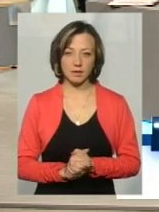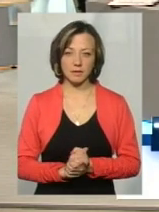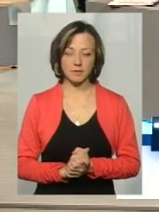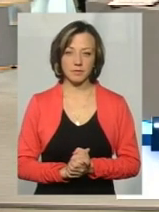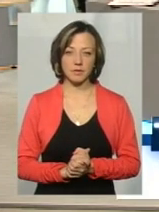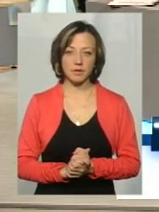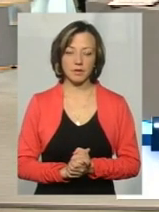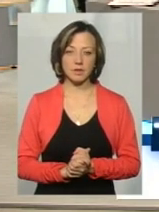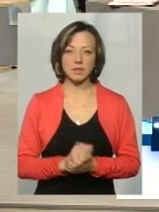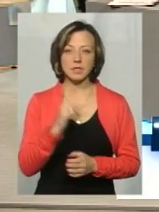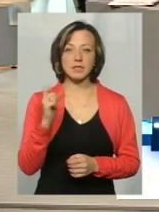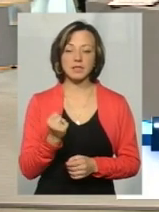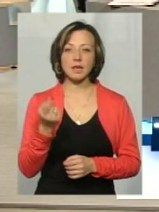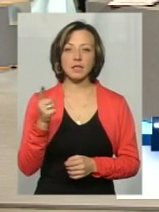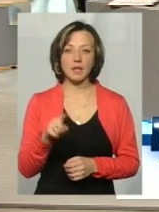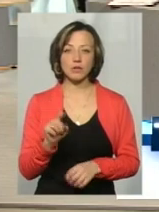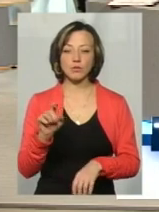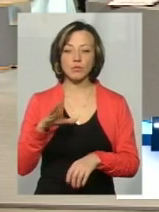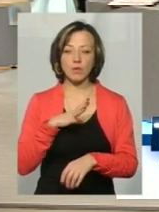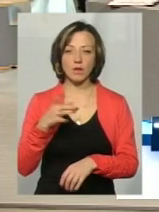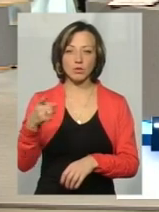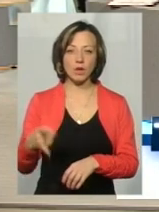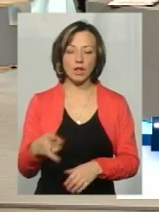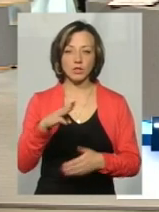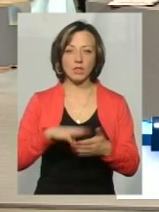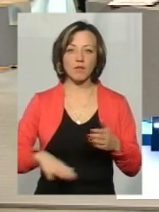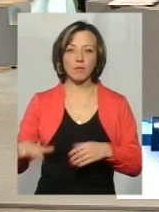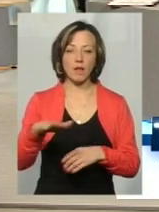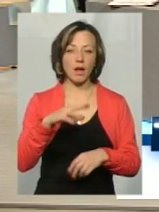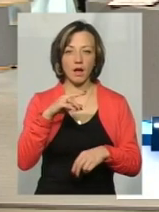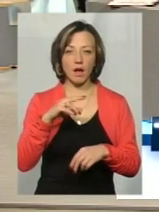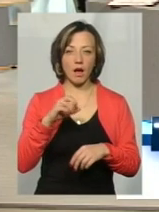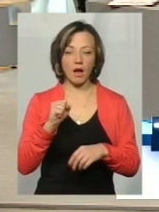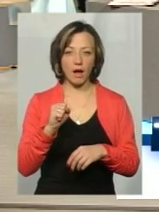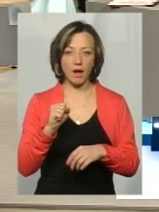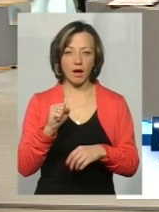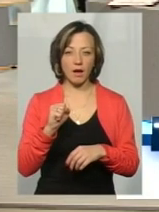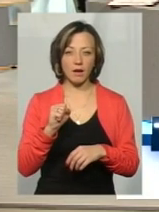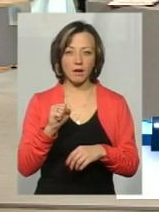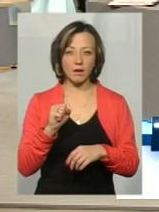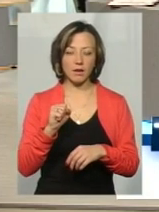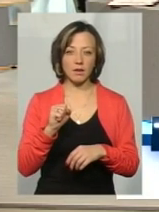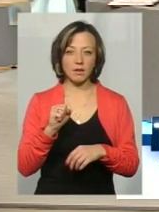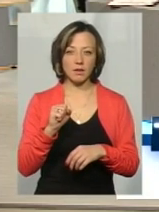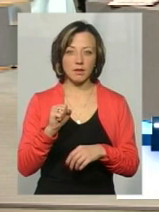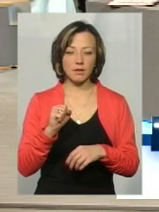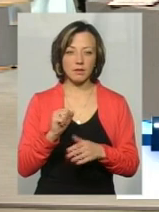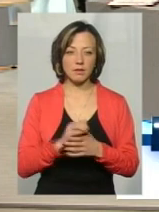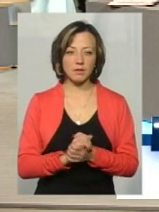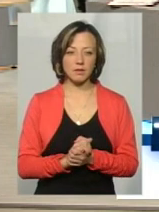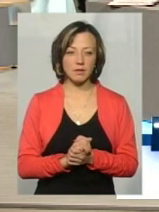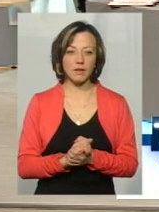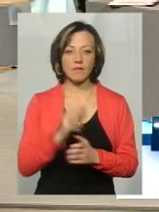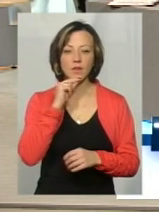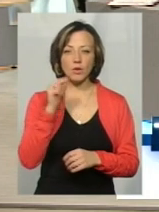За те, що надаємо на штраф-майданчику. А виновника ДТП вже немає. І нам